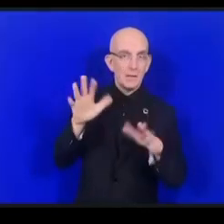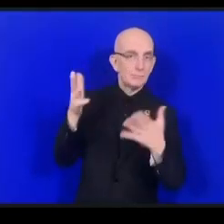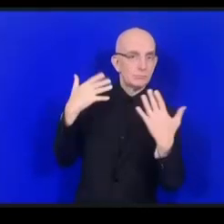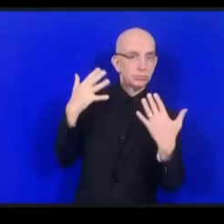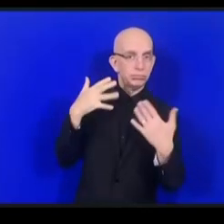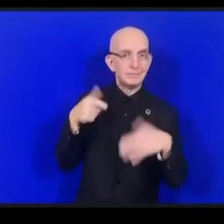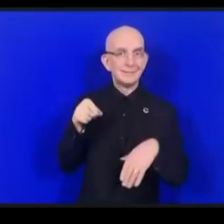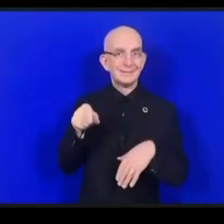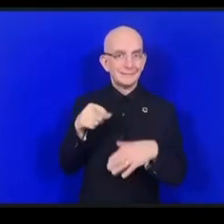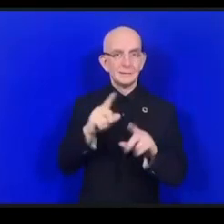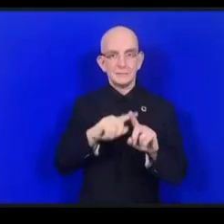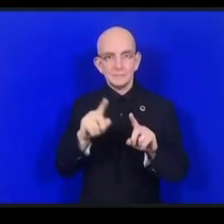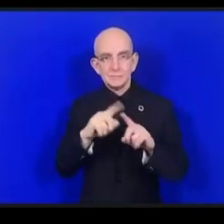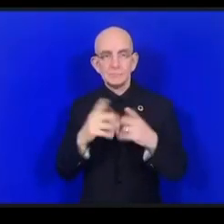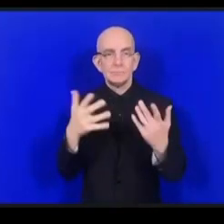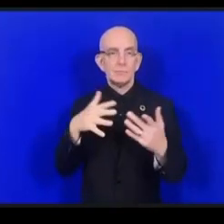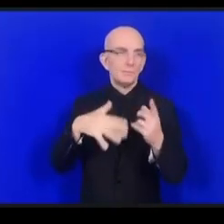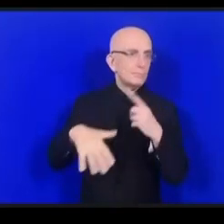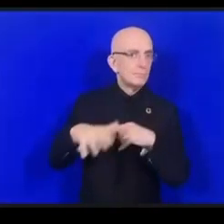البيئية